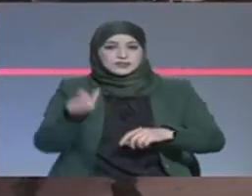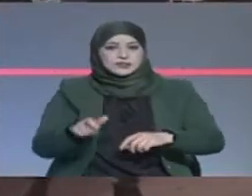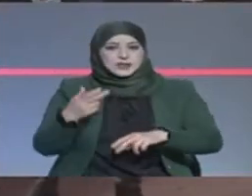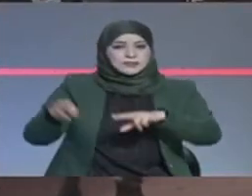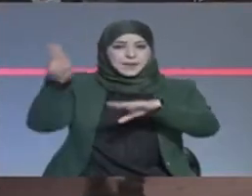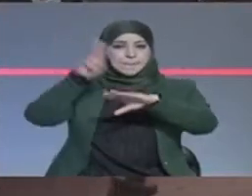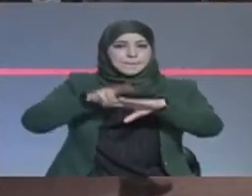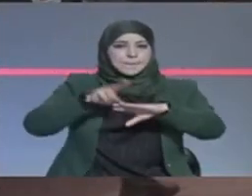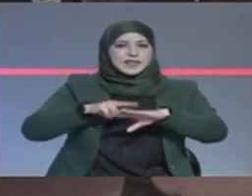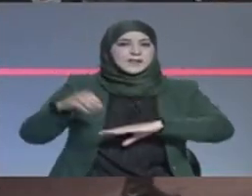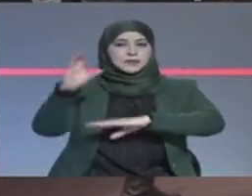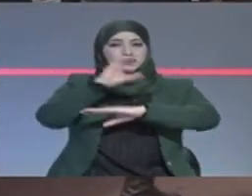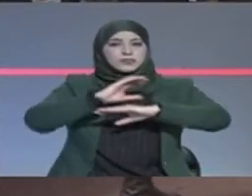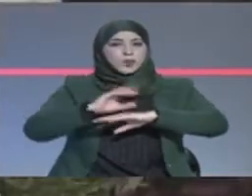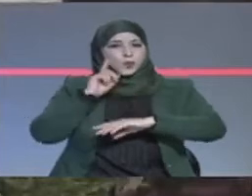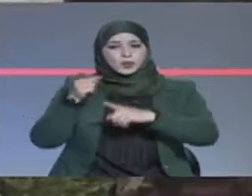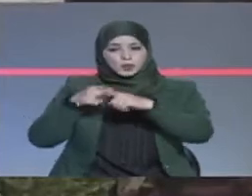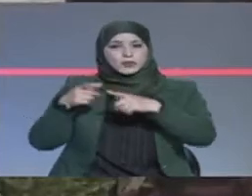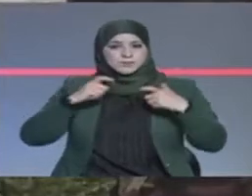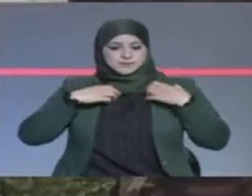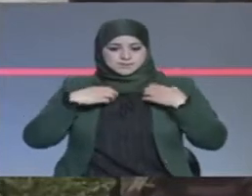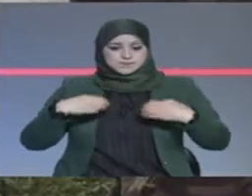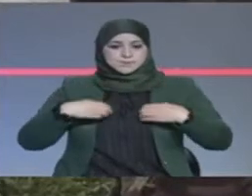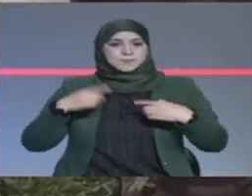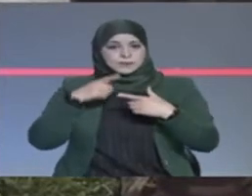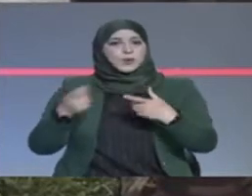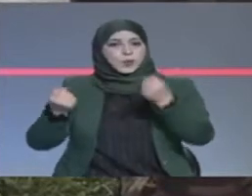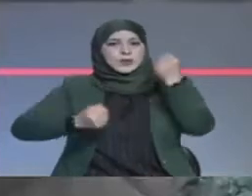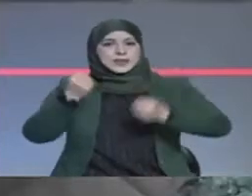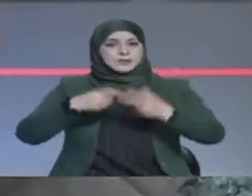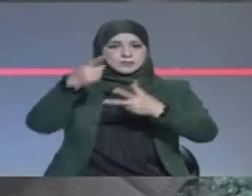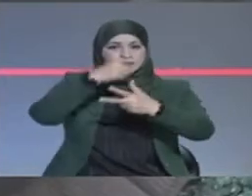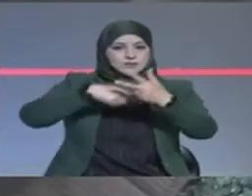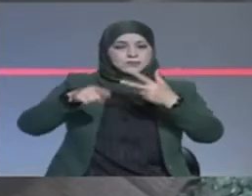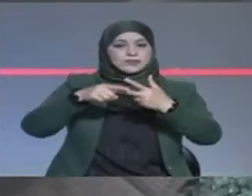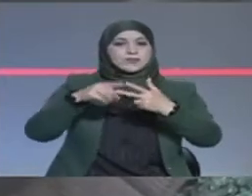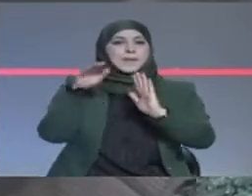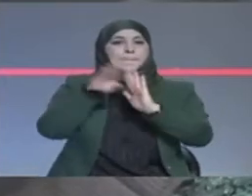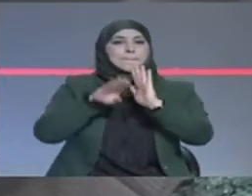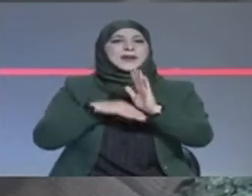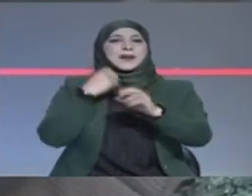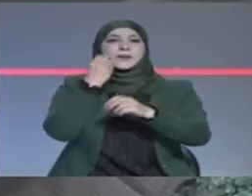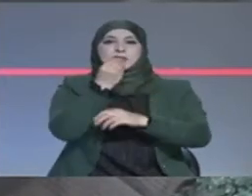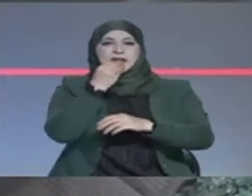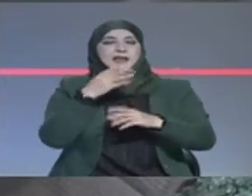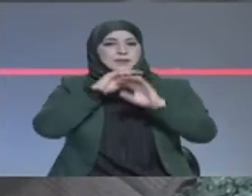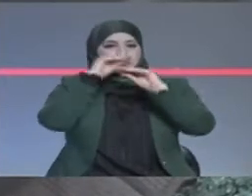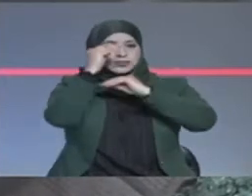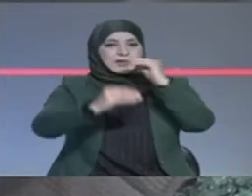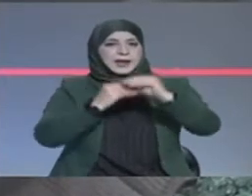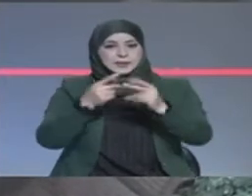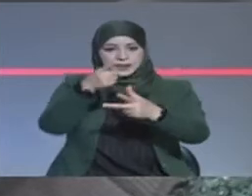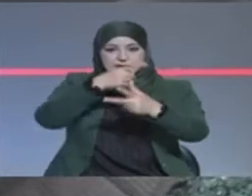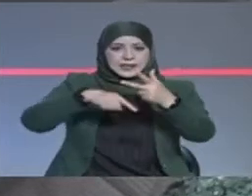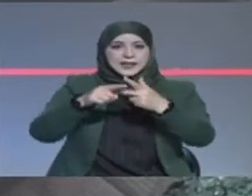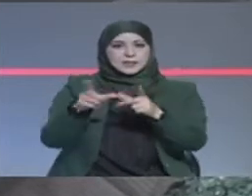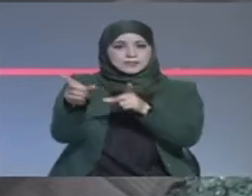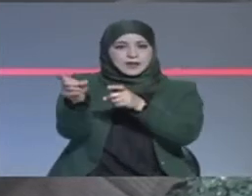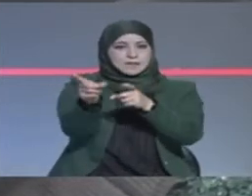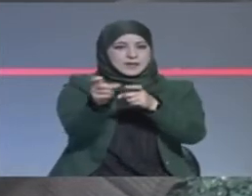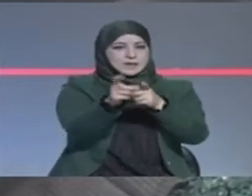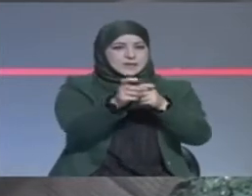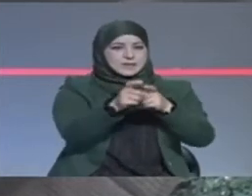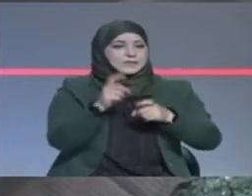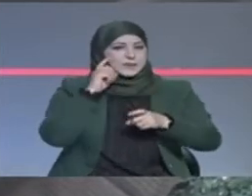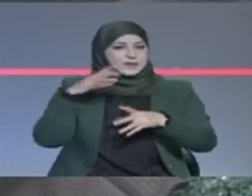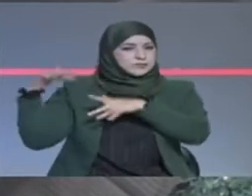الديمقراطية وحارسه وسائق يعمل مع برنامج الأغذية العالمية أعلنت مقتلهم جراء هجوم استهدف